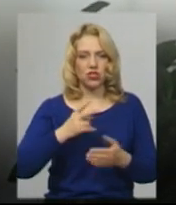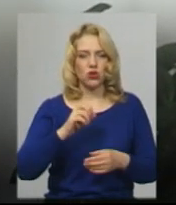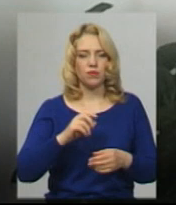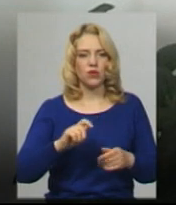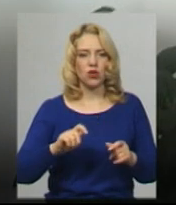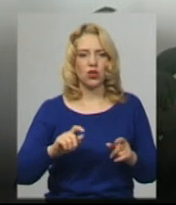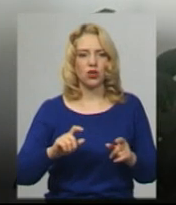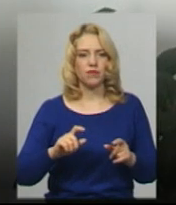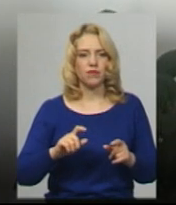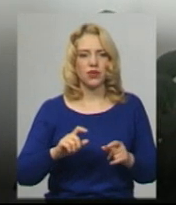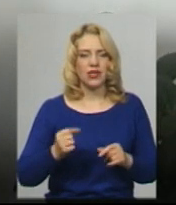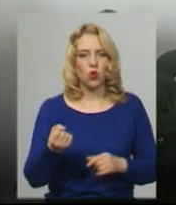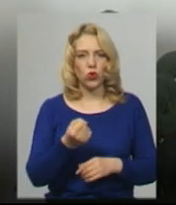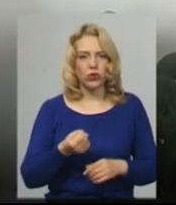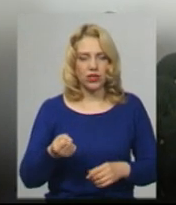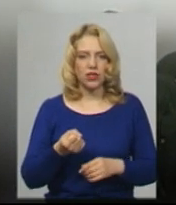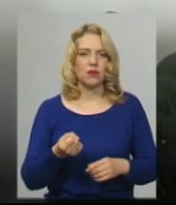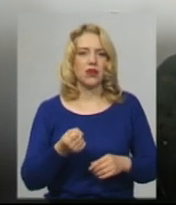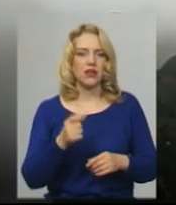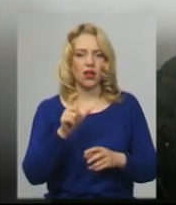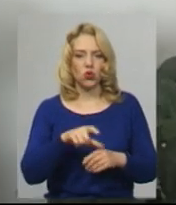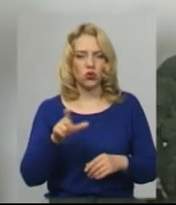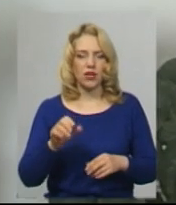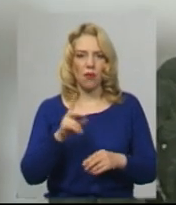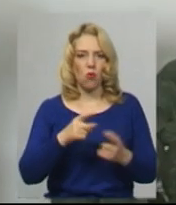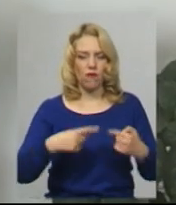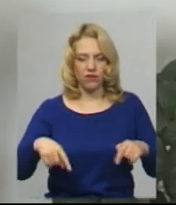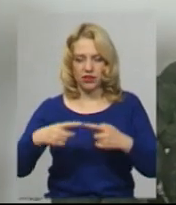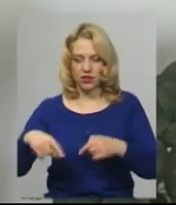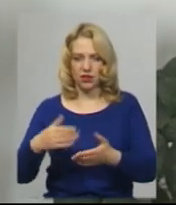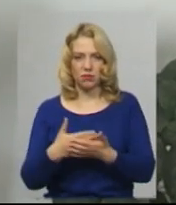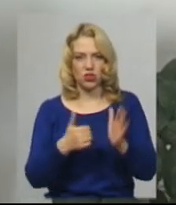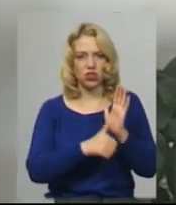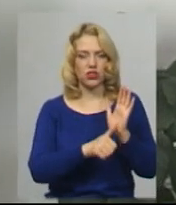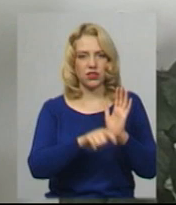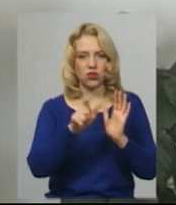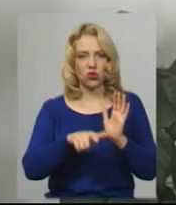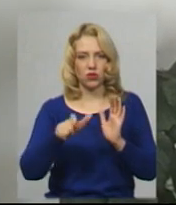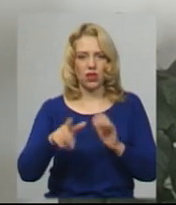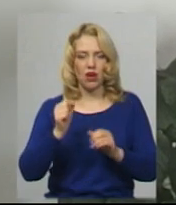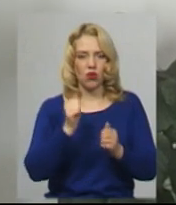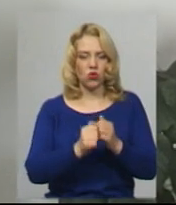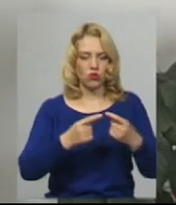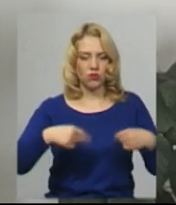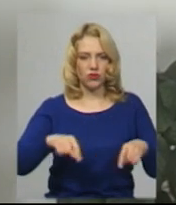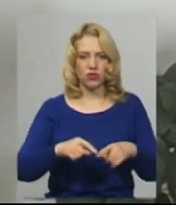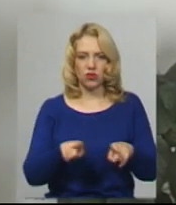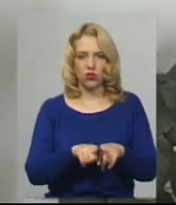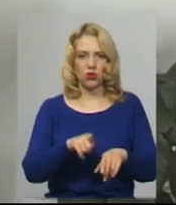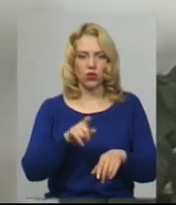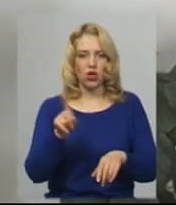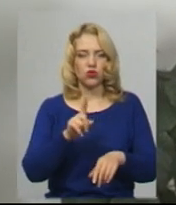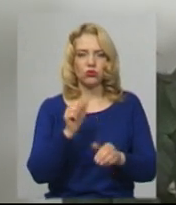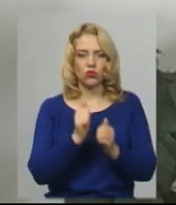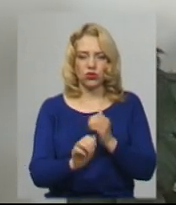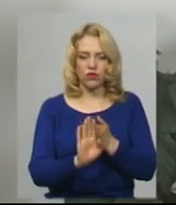засуджених по відділеннях, де знаходиться приблизно біля 60 засуджених на кожному відділенні. Такої можливості, щоб